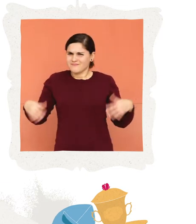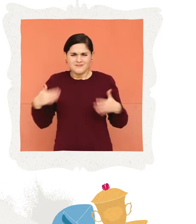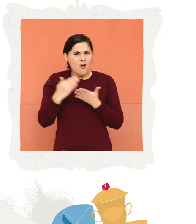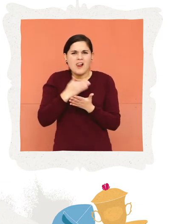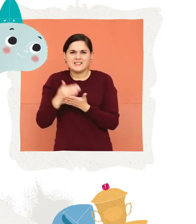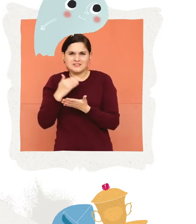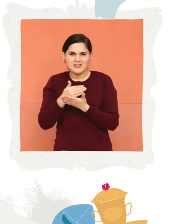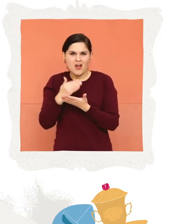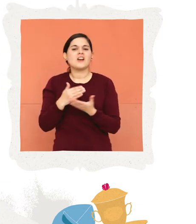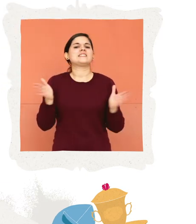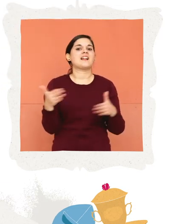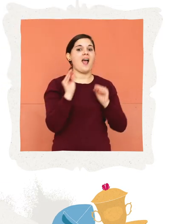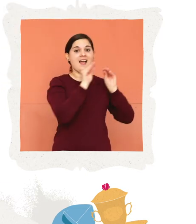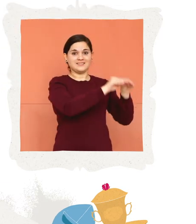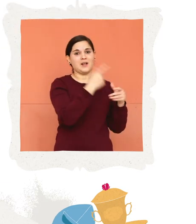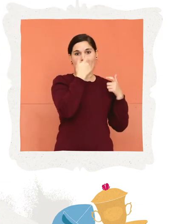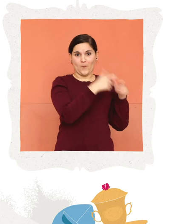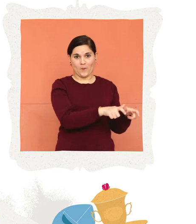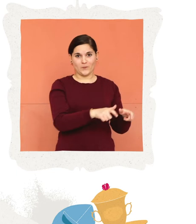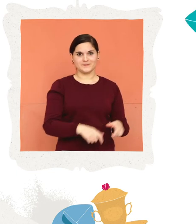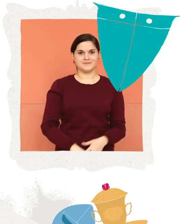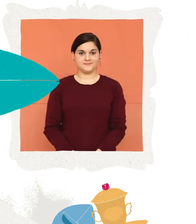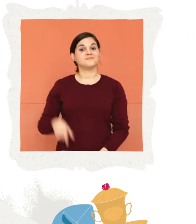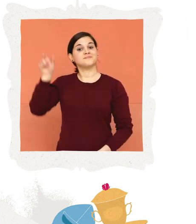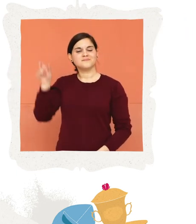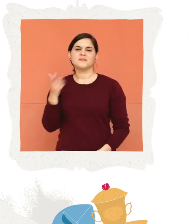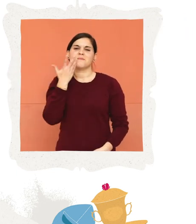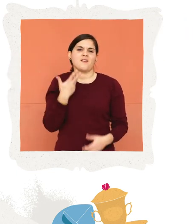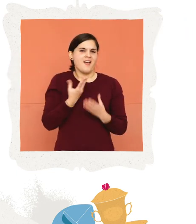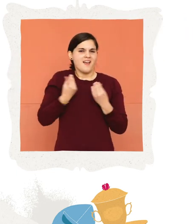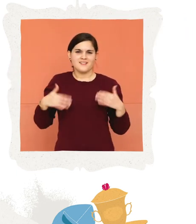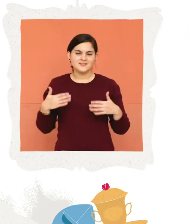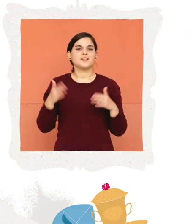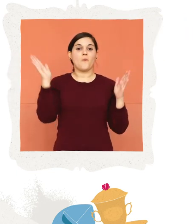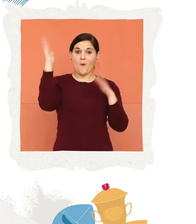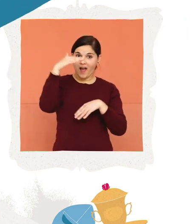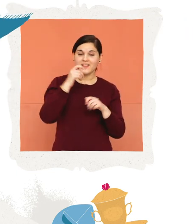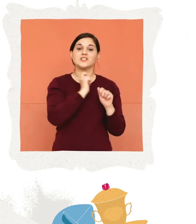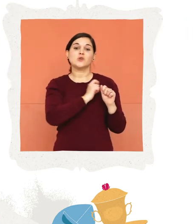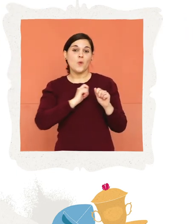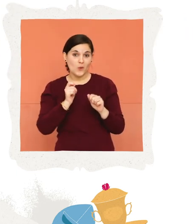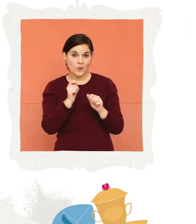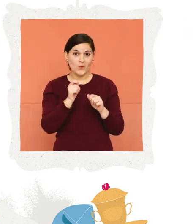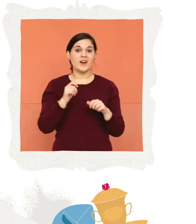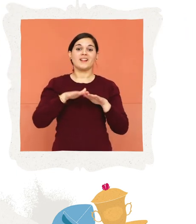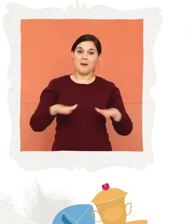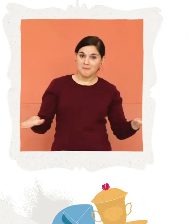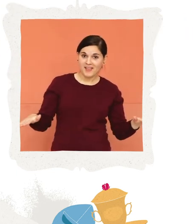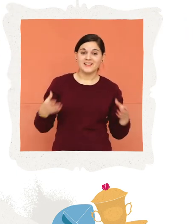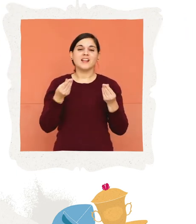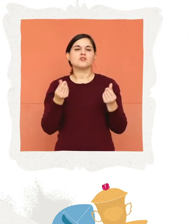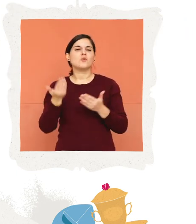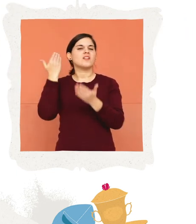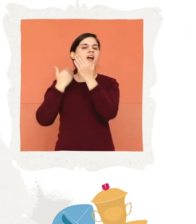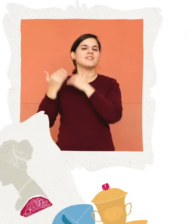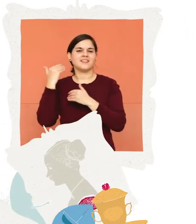talmente tante che ci voleva una stanza apposta e poi gli piacevano i quadri le sculture i tappeti i tessuti antichi